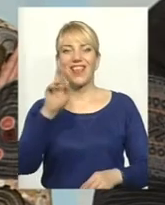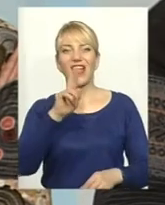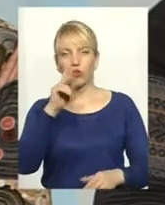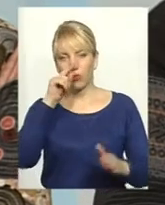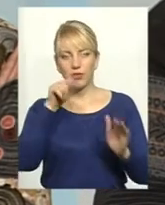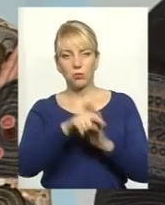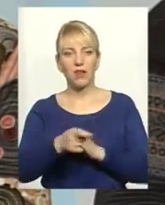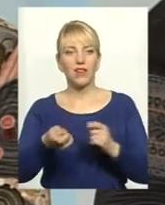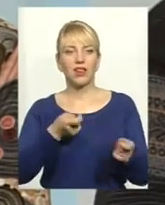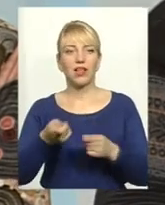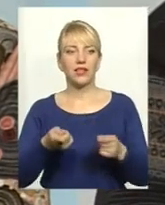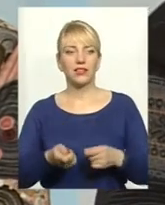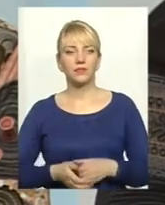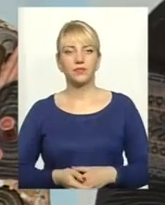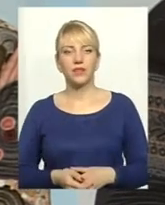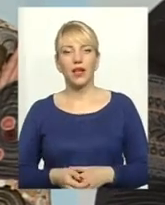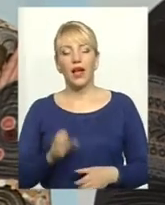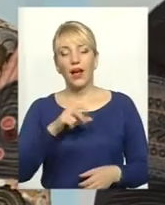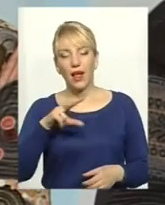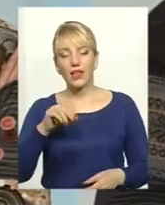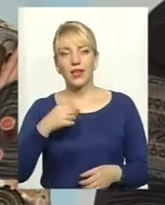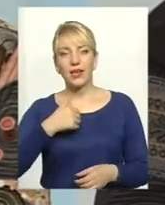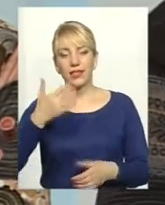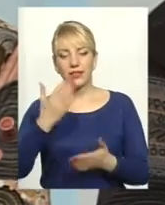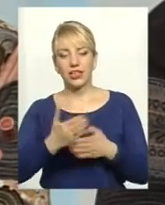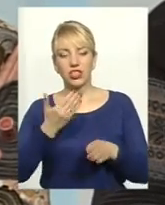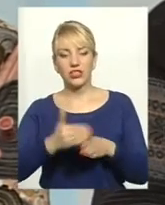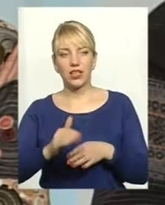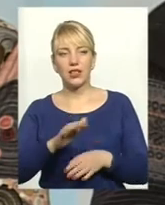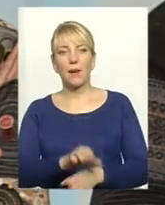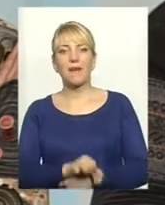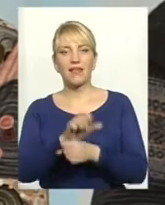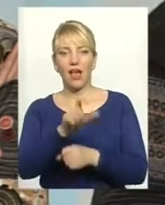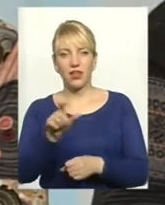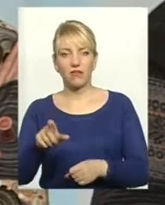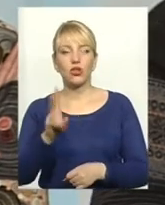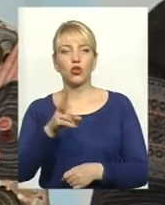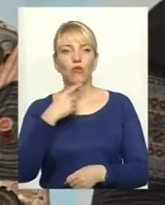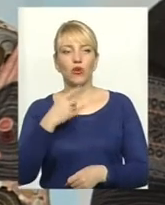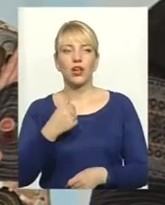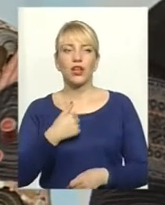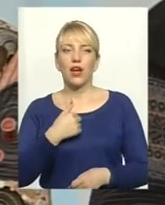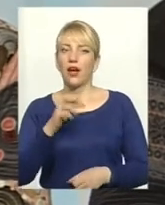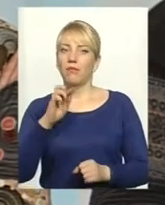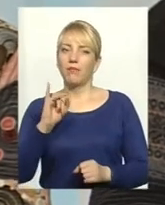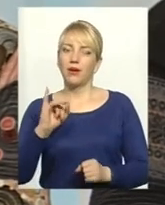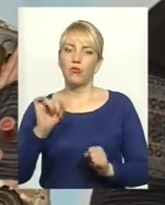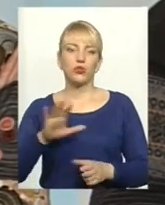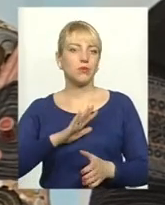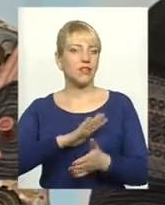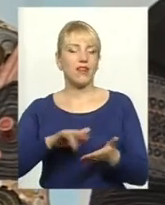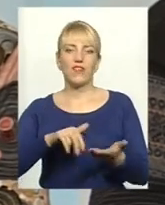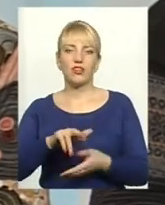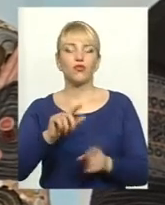виходу інакшого не було, ми це розуміємо. Але знову ж, є частина майданівців, і вчора вони були. Дехто каже, я би певний, що не вийшов. Не вийшли би